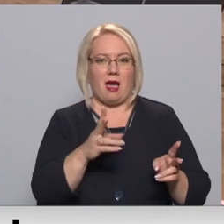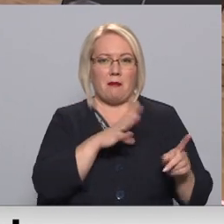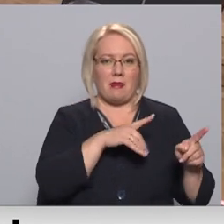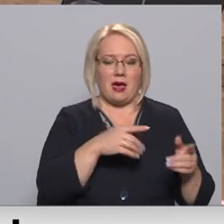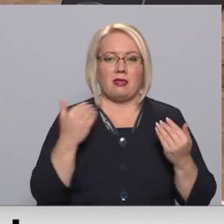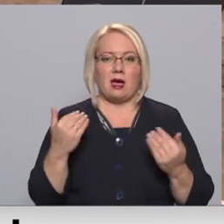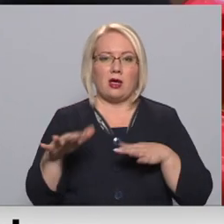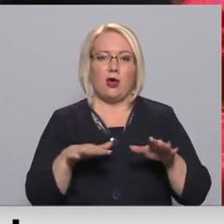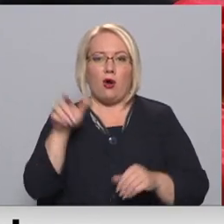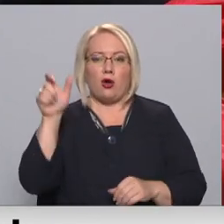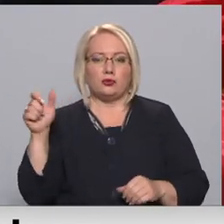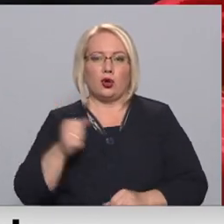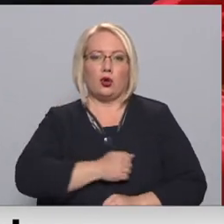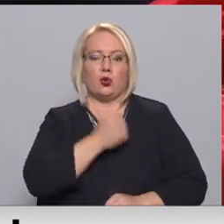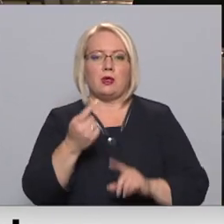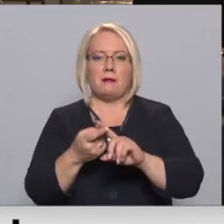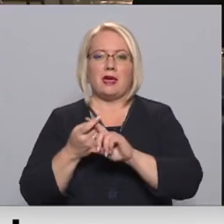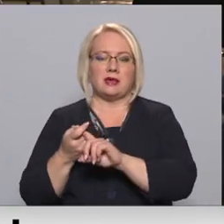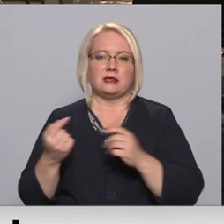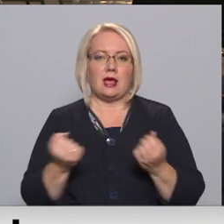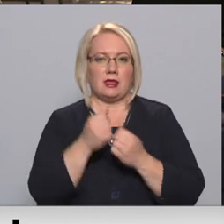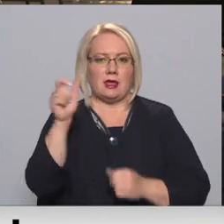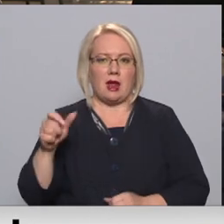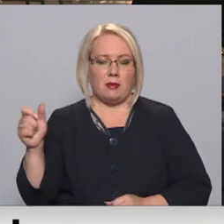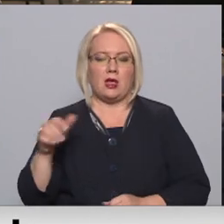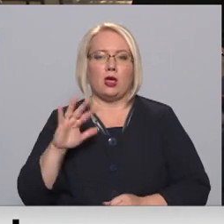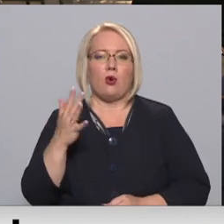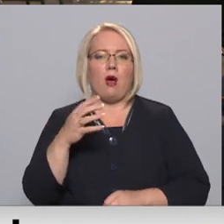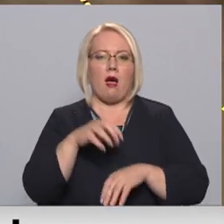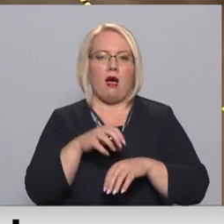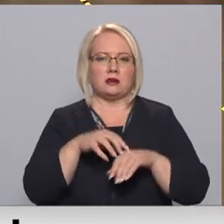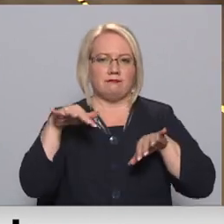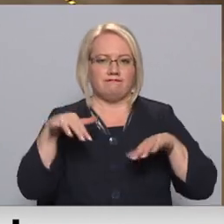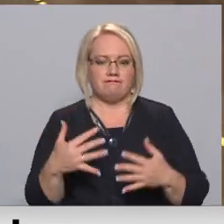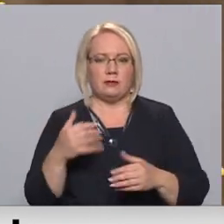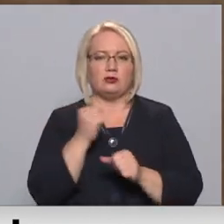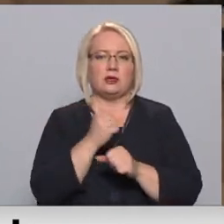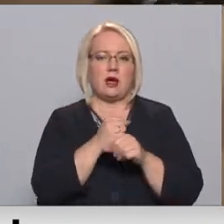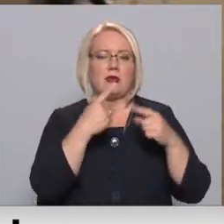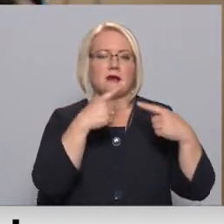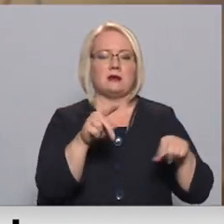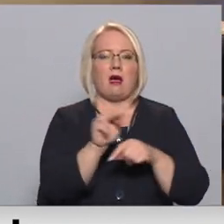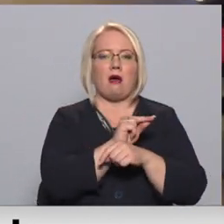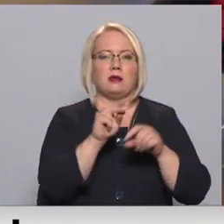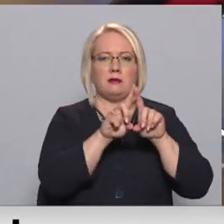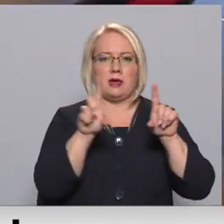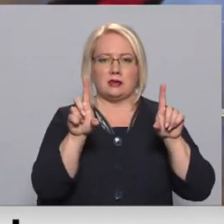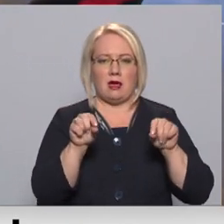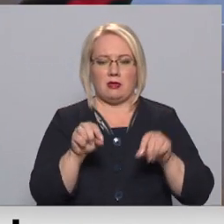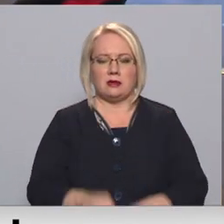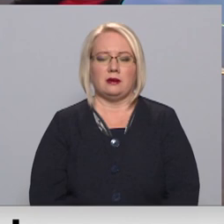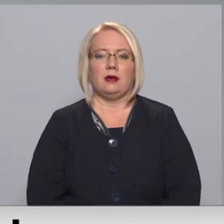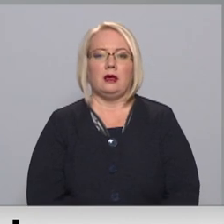organizatoriem ir grūtāk piesaistīt personālu, jo medici ir pārguruši un nodarbināti citās ārstniecības iestādēs. Mums